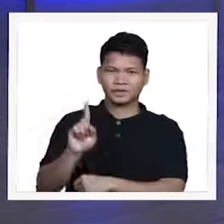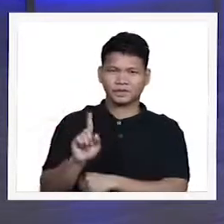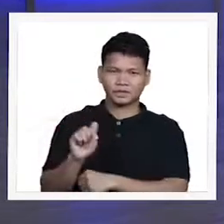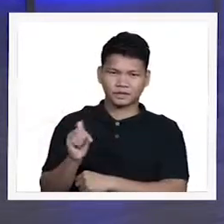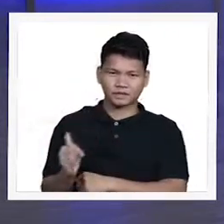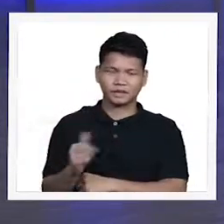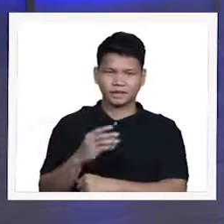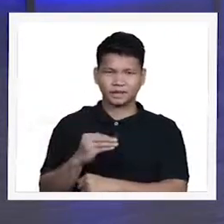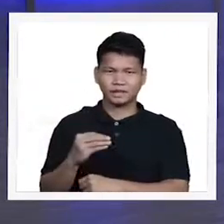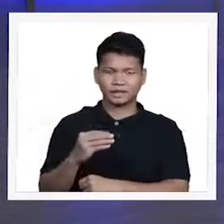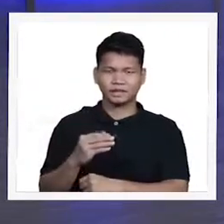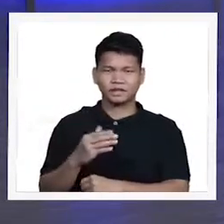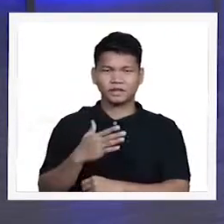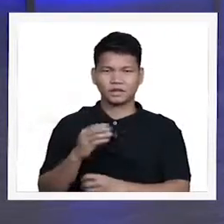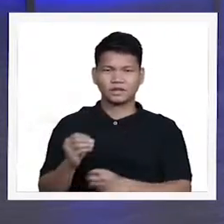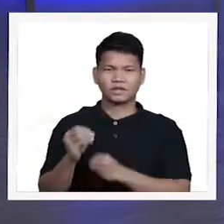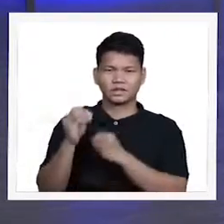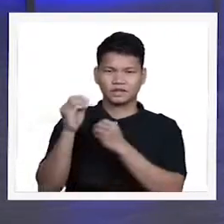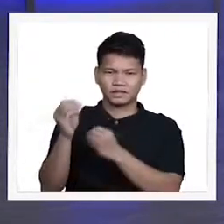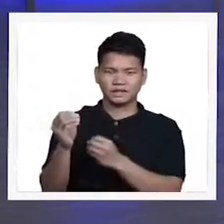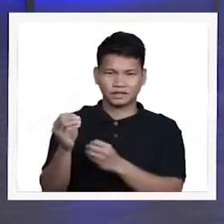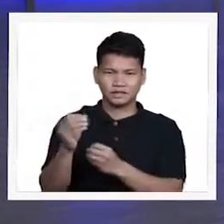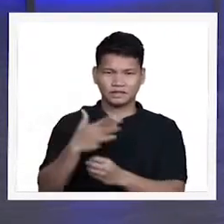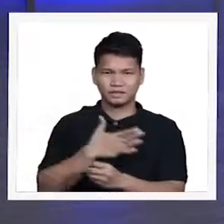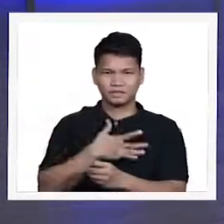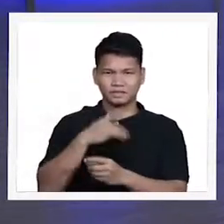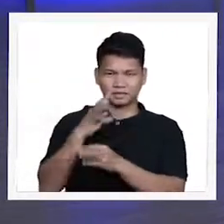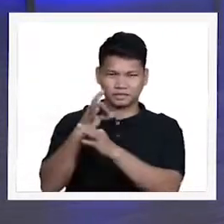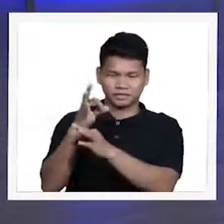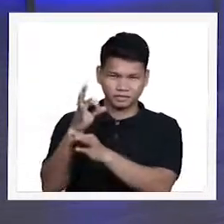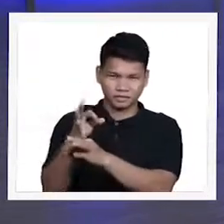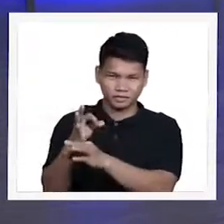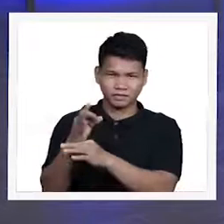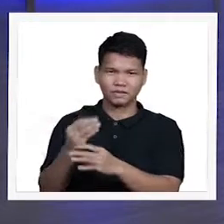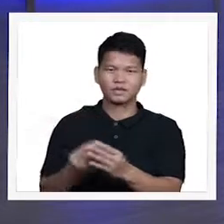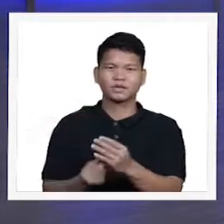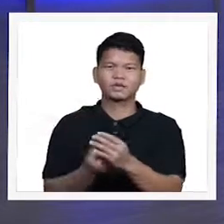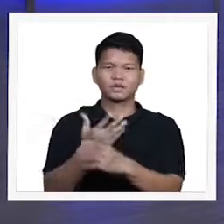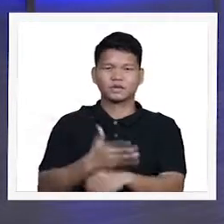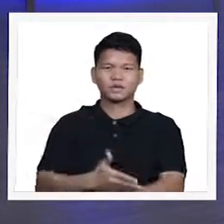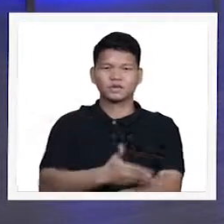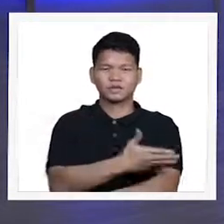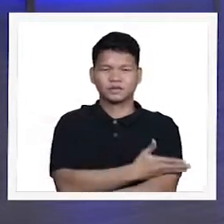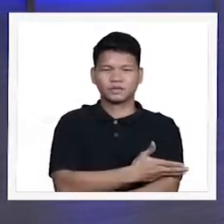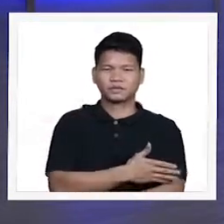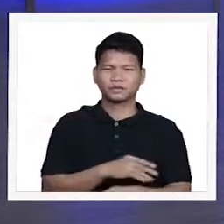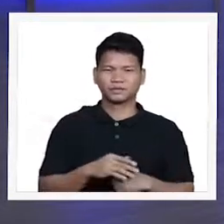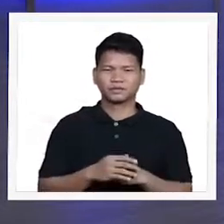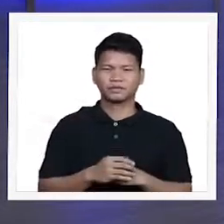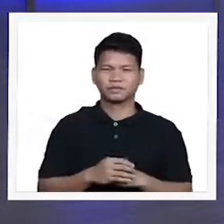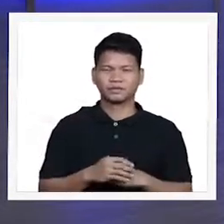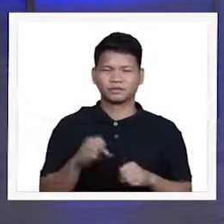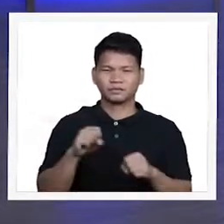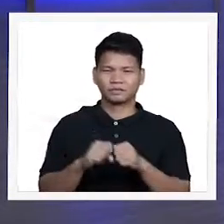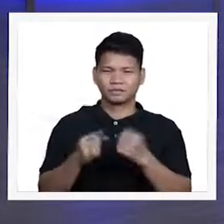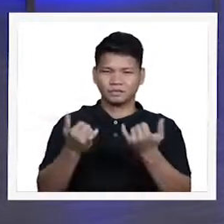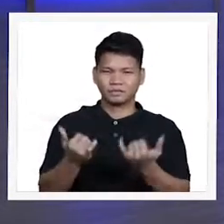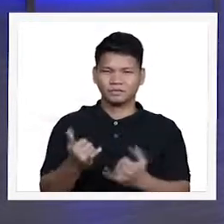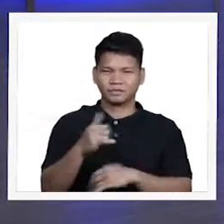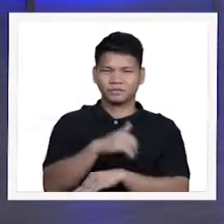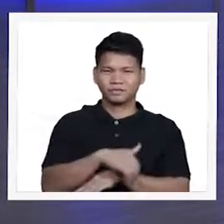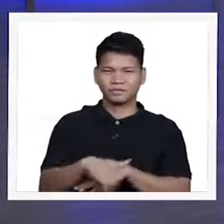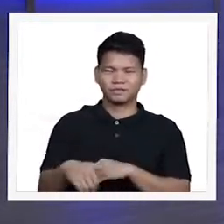at ang aking offering my faith will grow that's why ngayong gabi mga